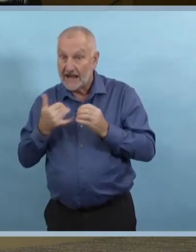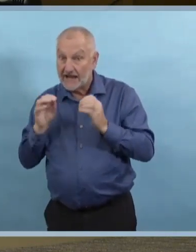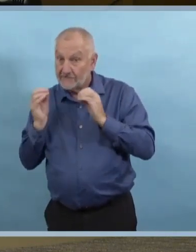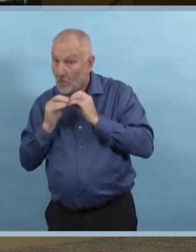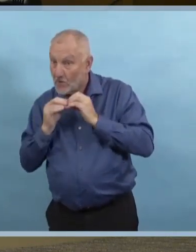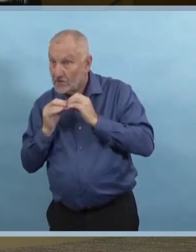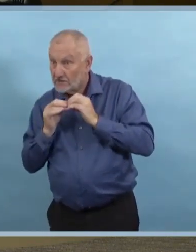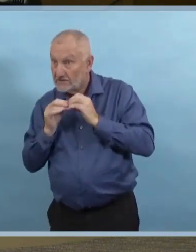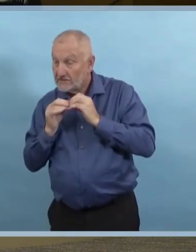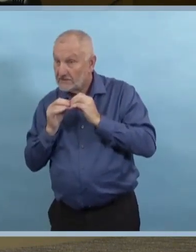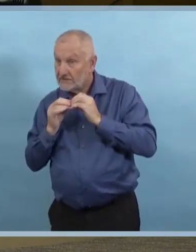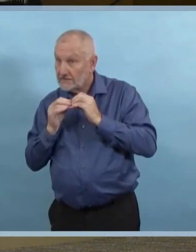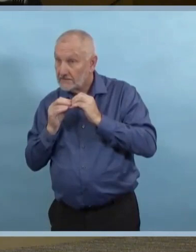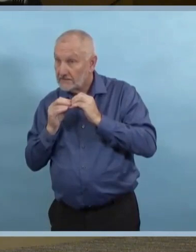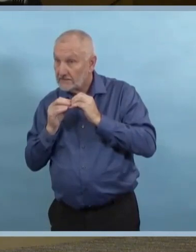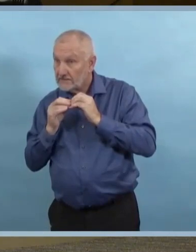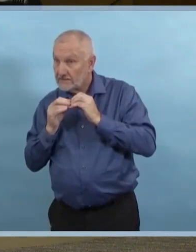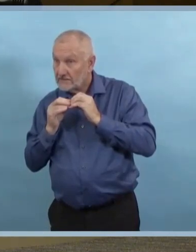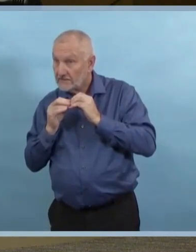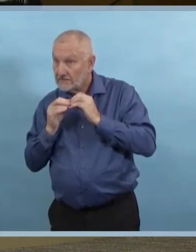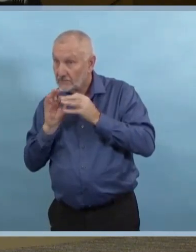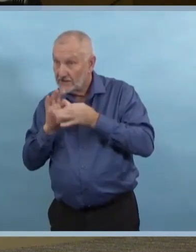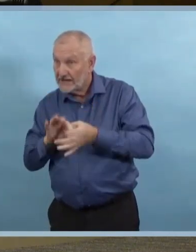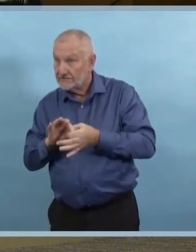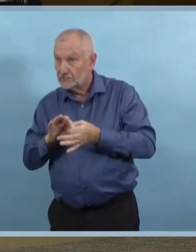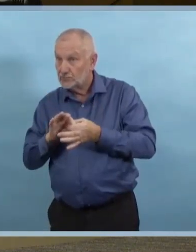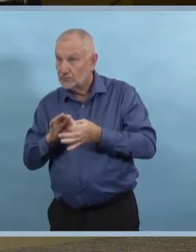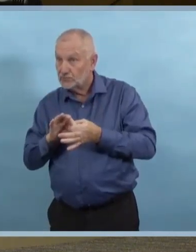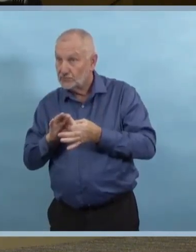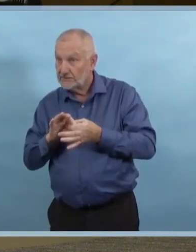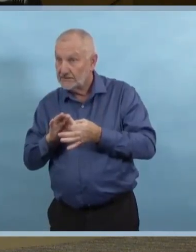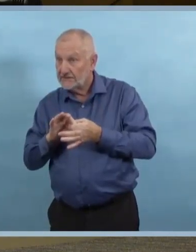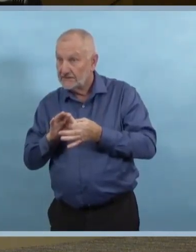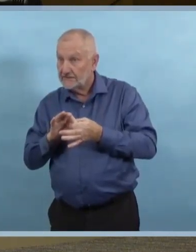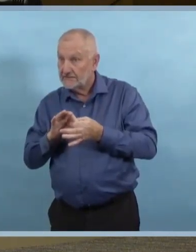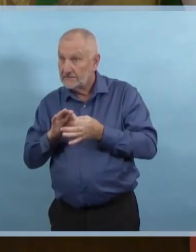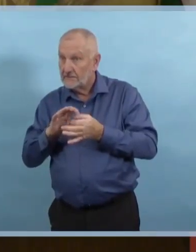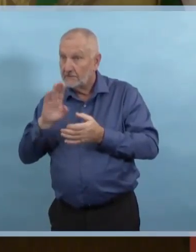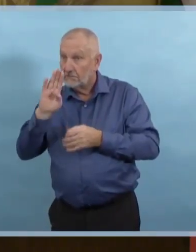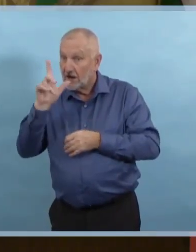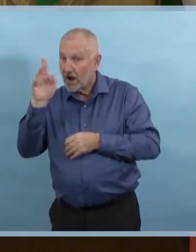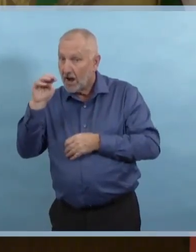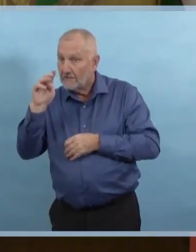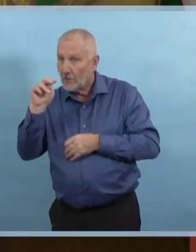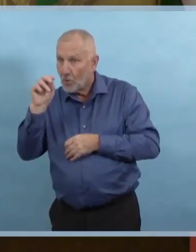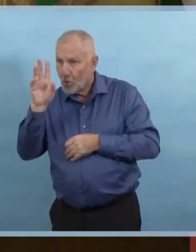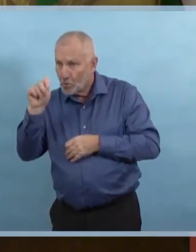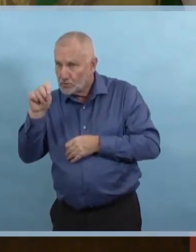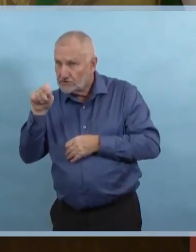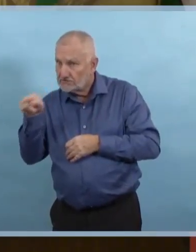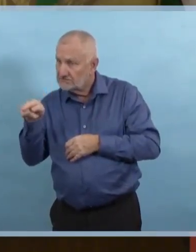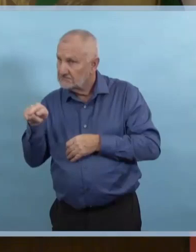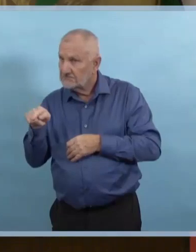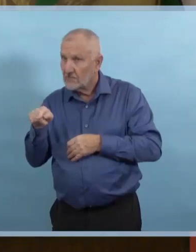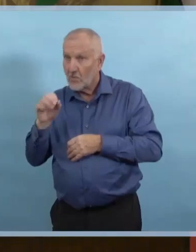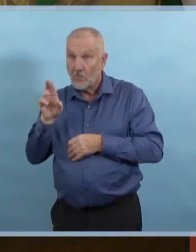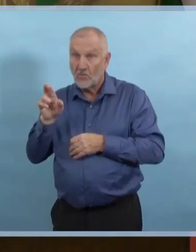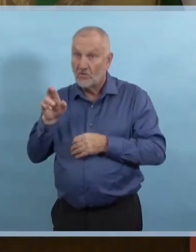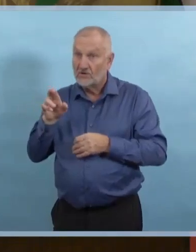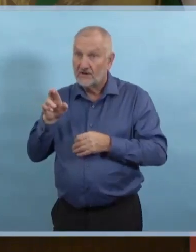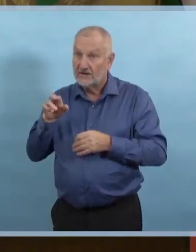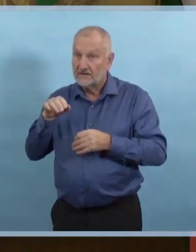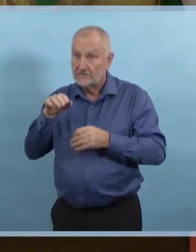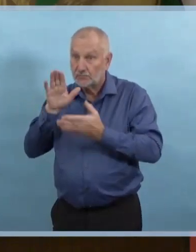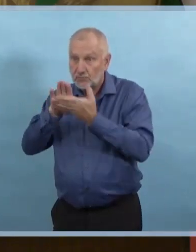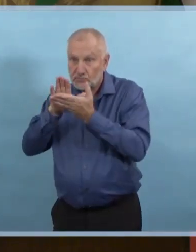à l'école Arborgate? Non, je ne crois pas qu'il y en a d'autres à signaler à